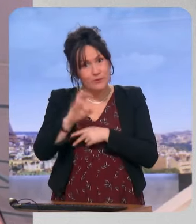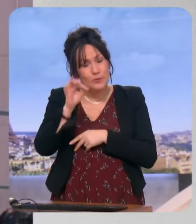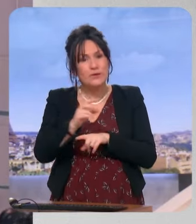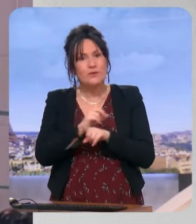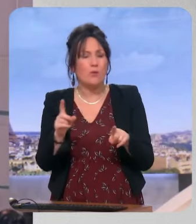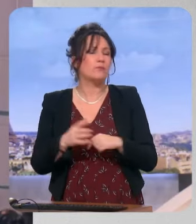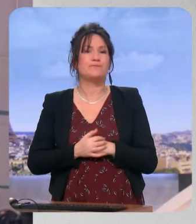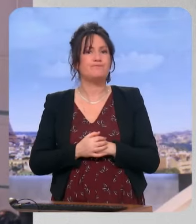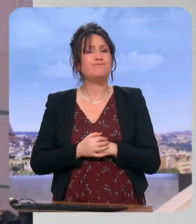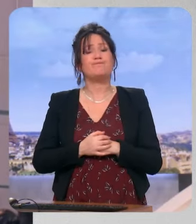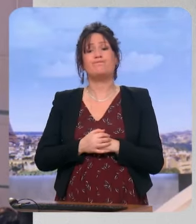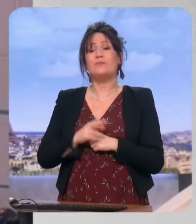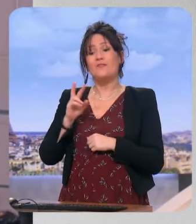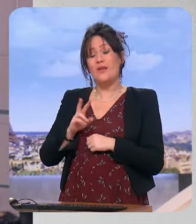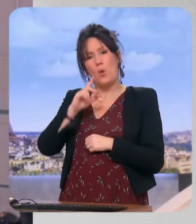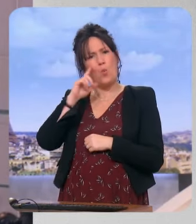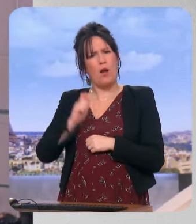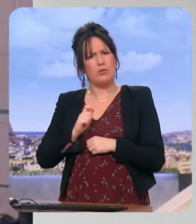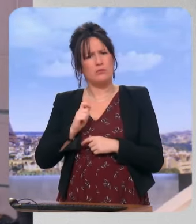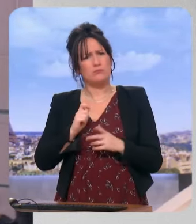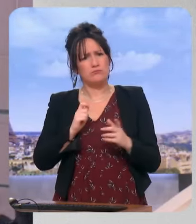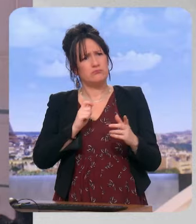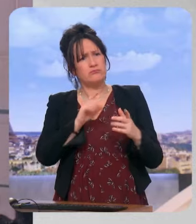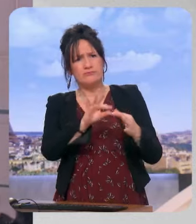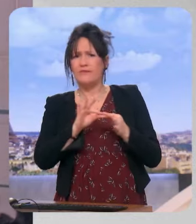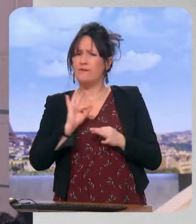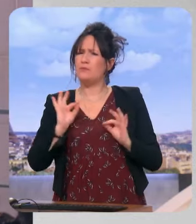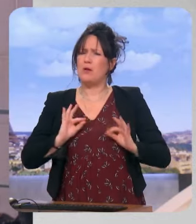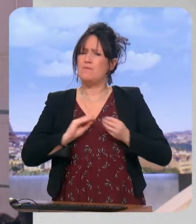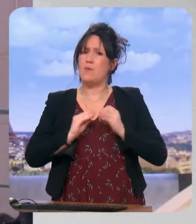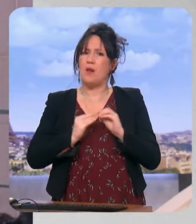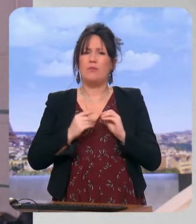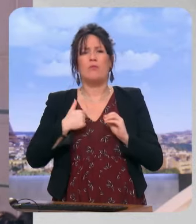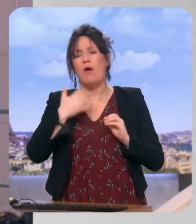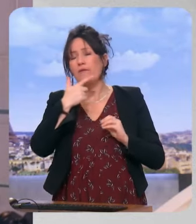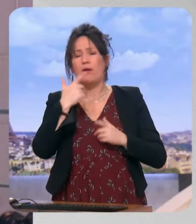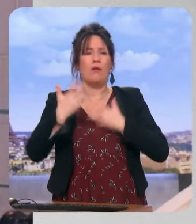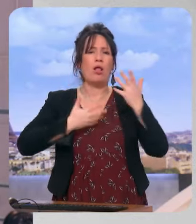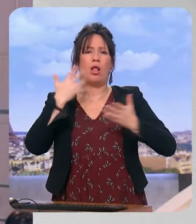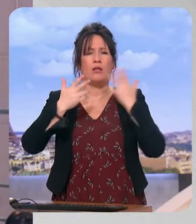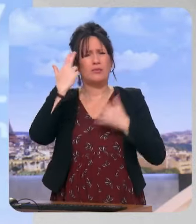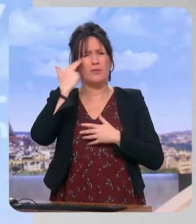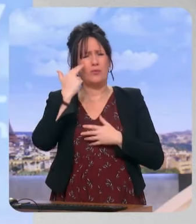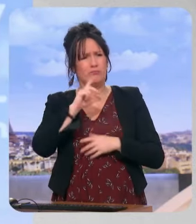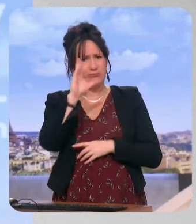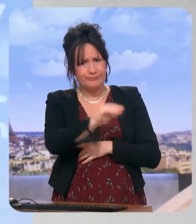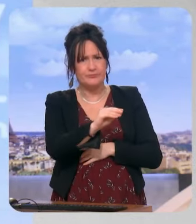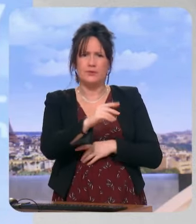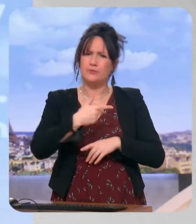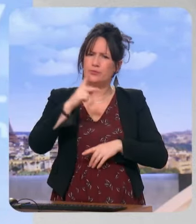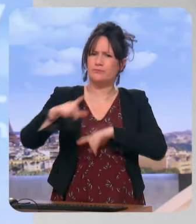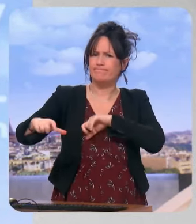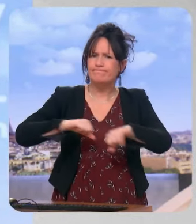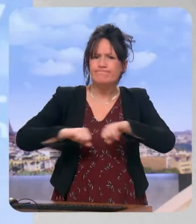? Non, nos intérêts en Ukraine ne sont pas menacés et moi, j'aimerais qu'au lieu de raconter n'importe quoi, le Président se taise et prenne des initiatives